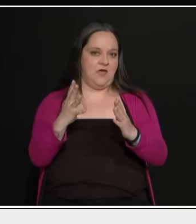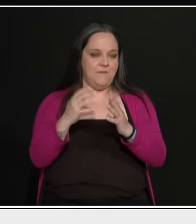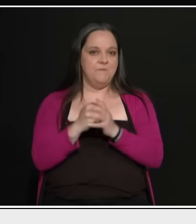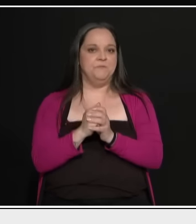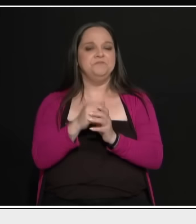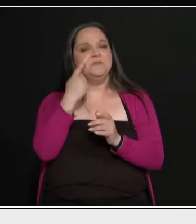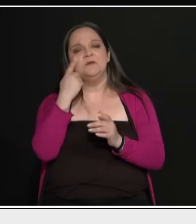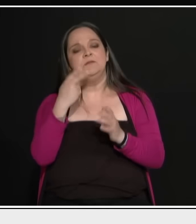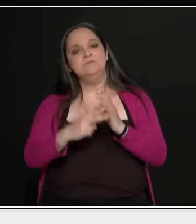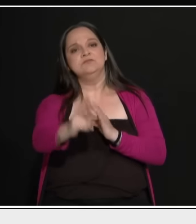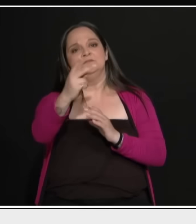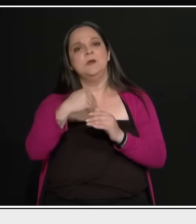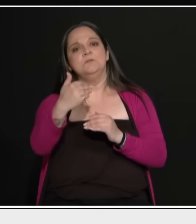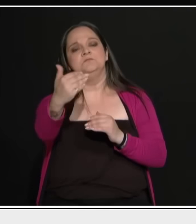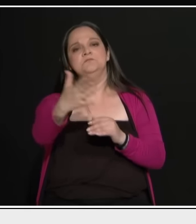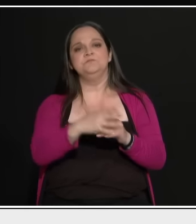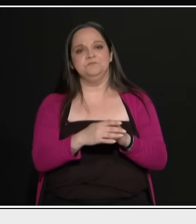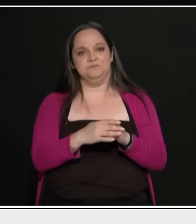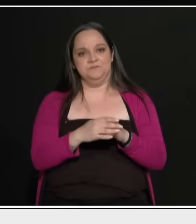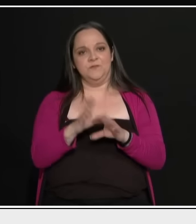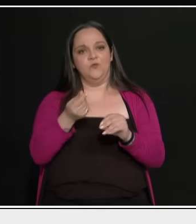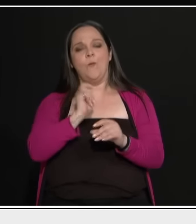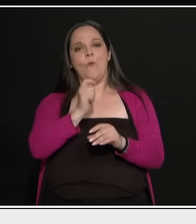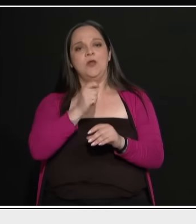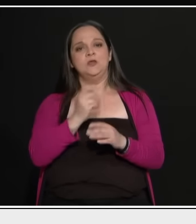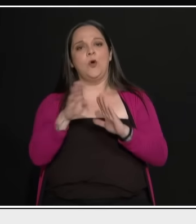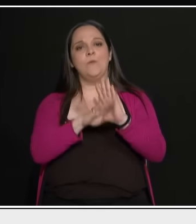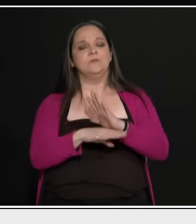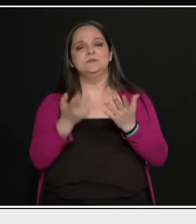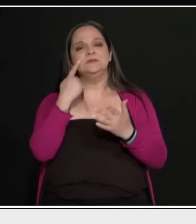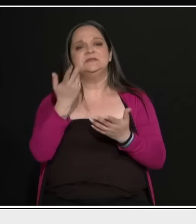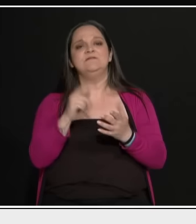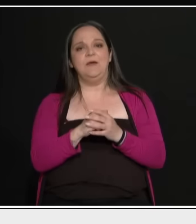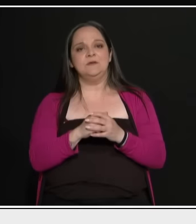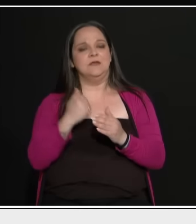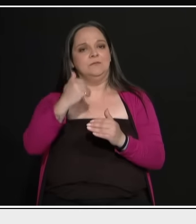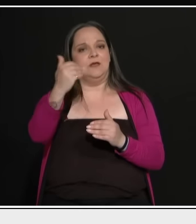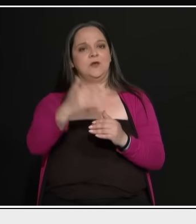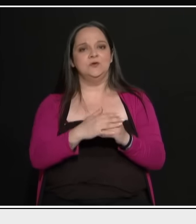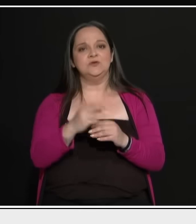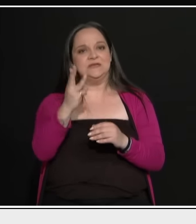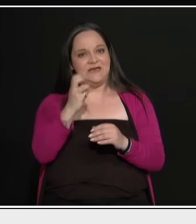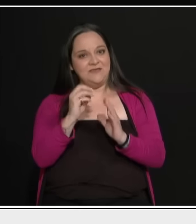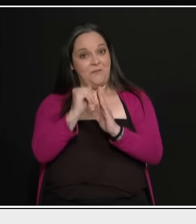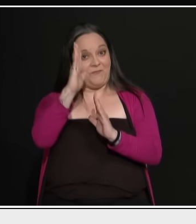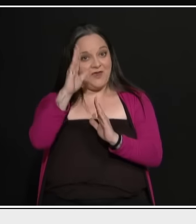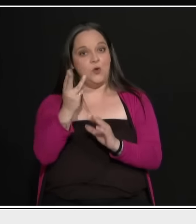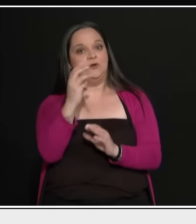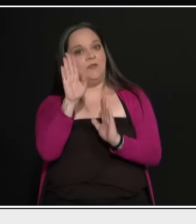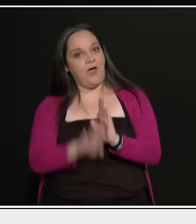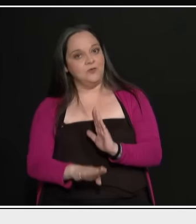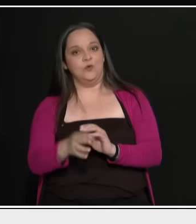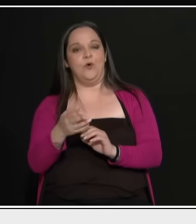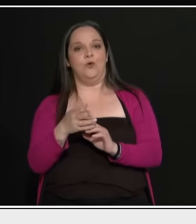Τι βλέπετε να γίνεται, το πολιτικό χάρτη της χώρας δηλαδή, πώς τον βλέπετε. Πάνω από 30 ο Μητσοτάκης, κάτω από